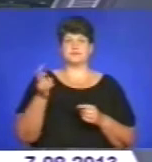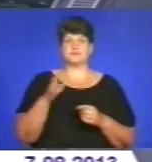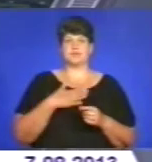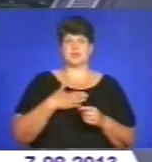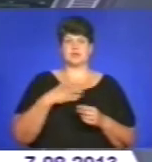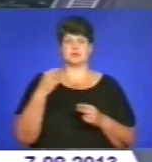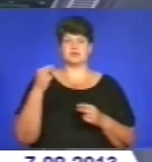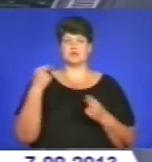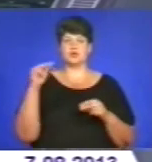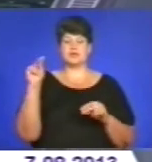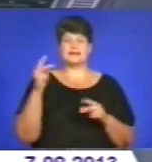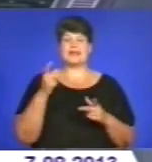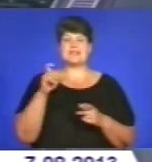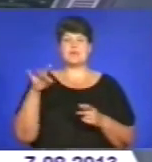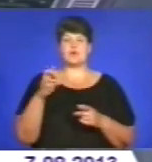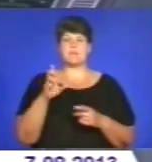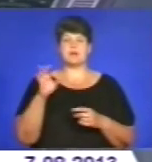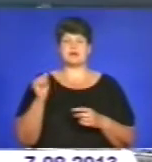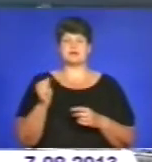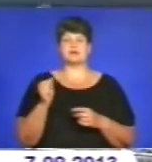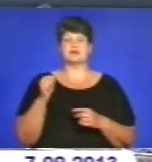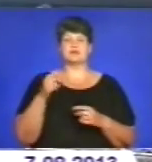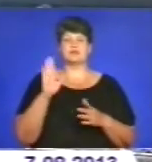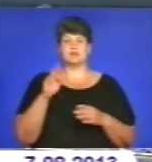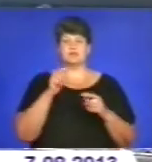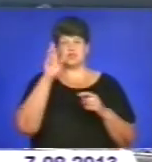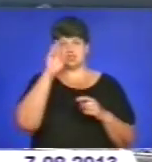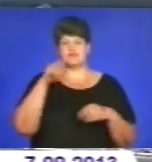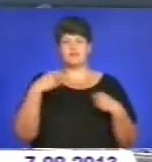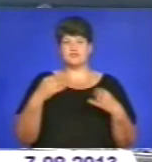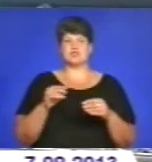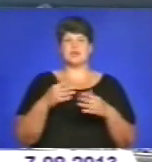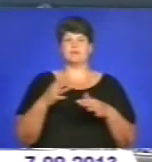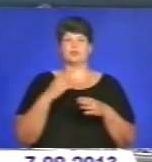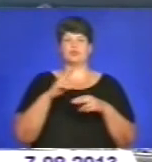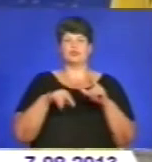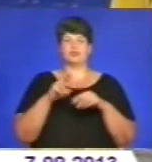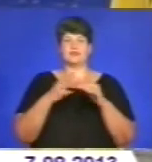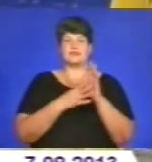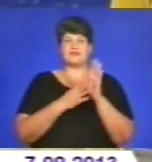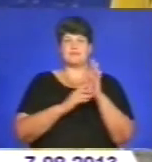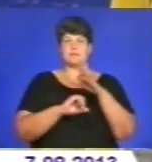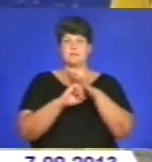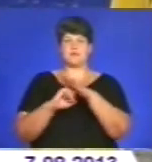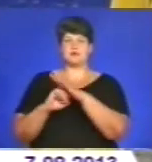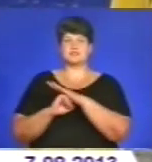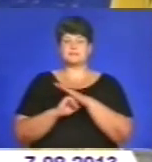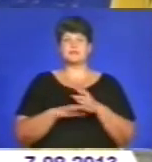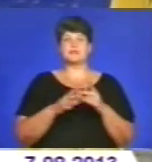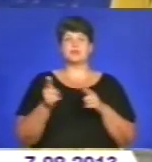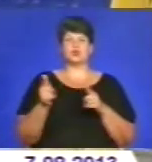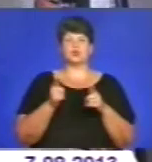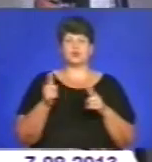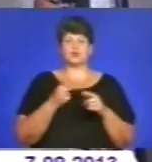Для Євробаскету року 2015-го держава вже будує 9 тренувальних баз. Координаційний комітет із підготовки та